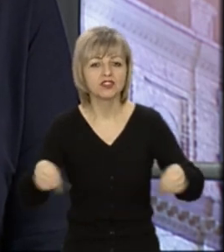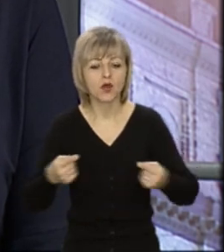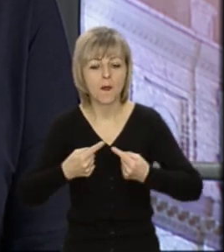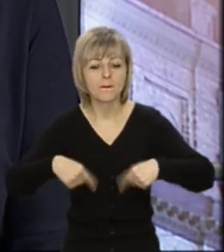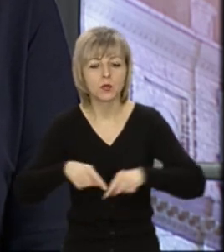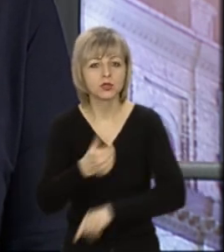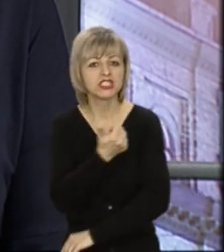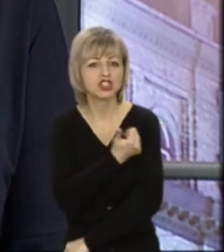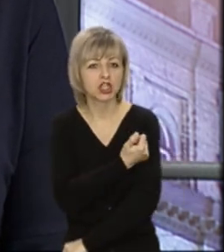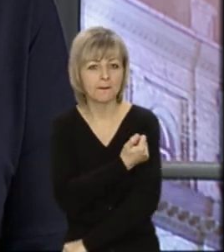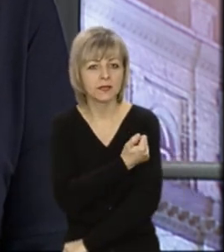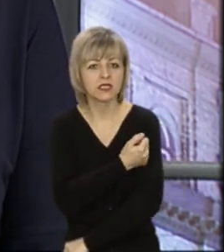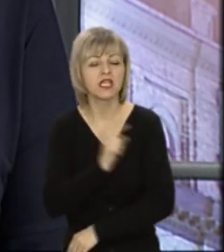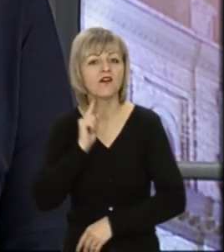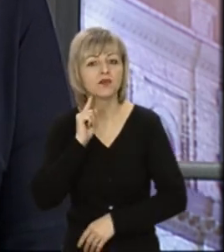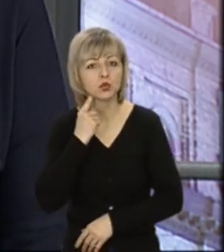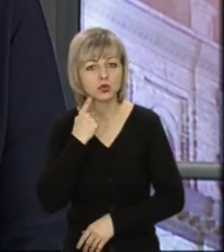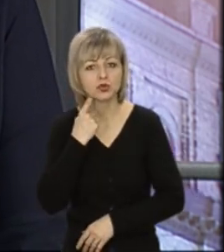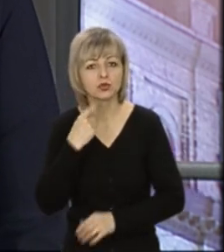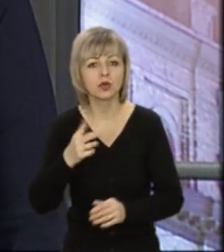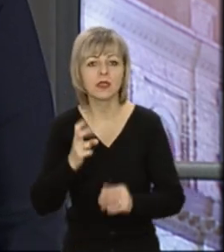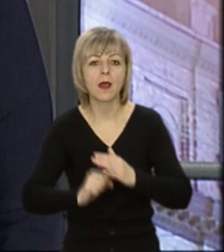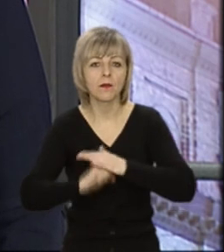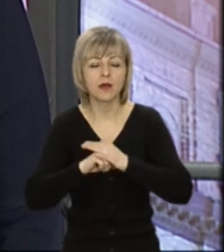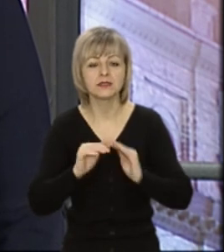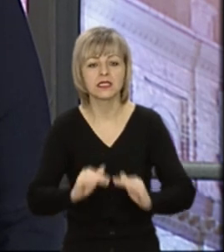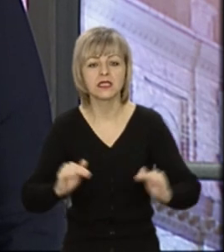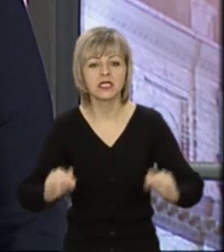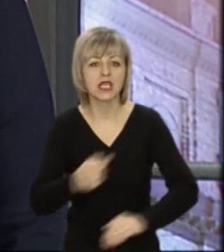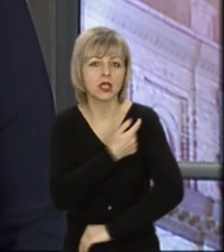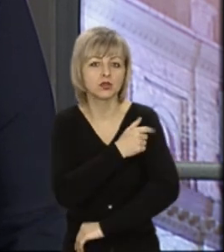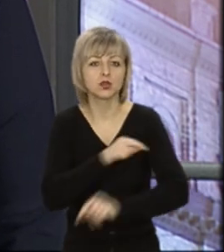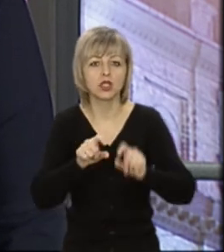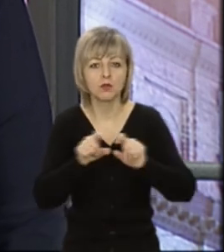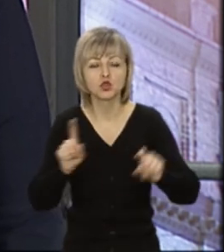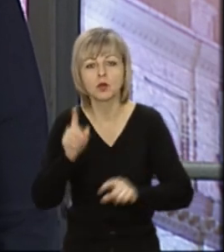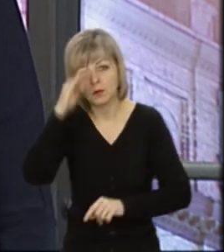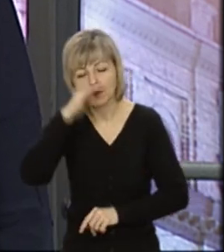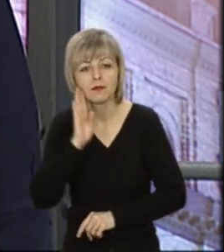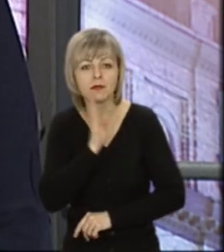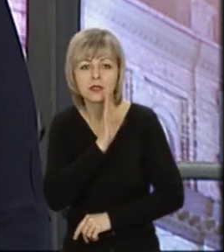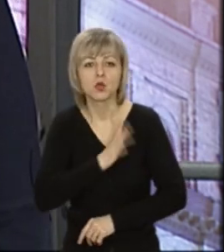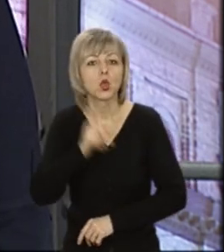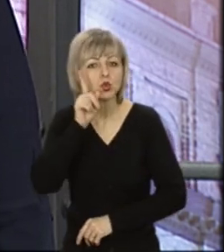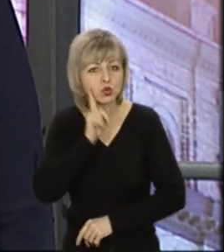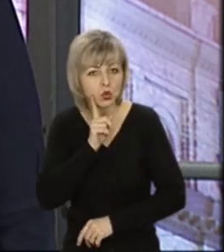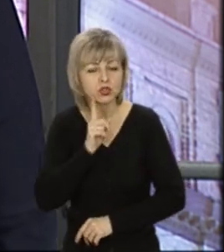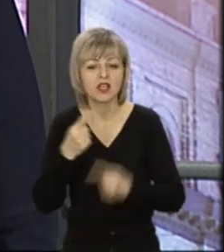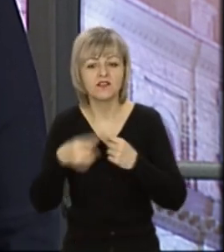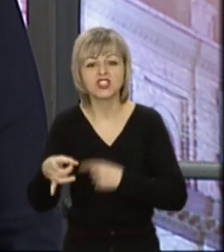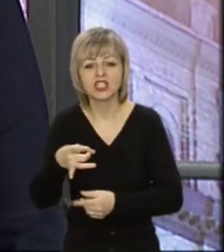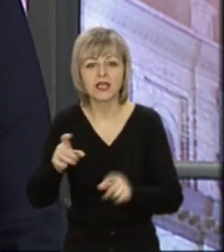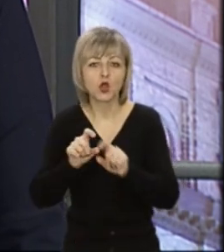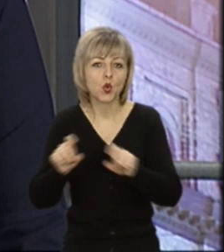пункт щеплення в Луцьку на базі дитячої поліклініки, щоб було злучення батька. І в інших районних